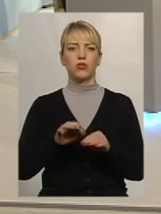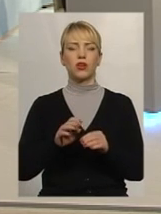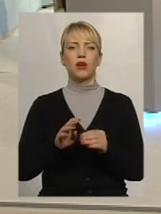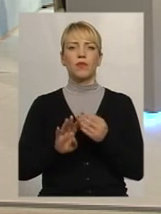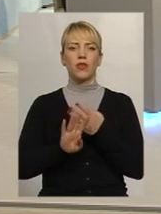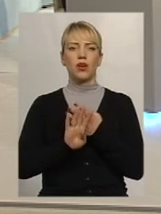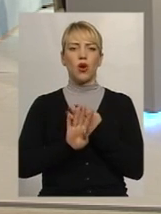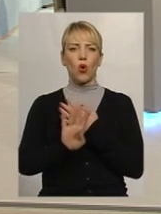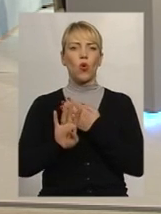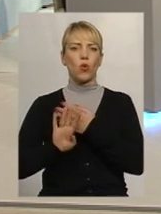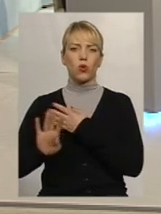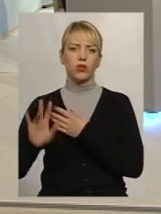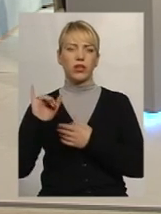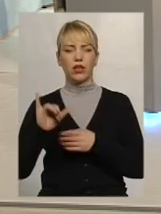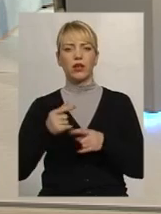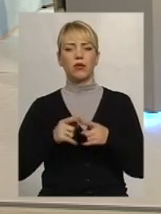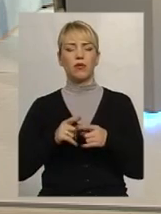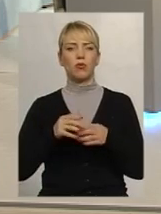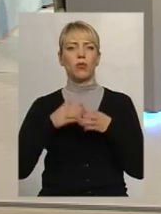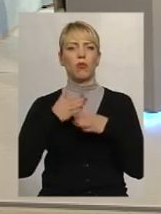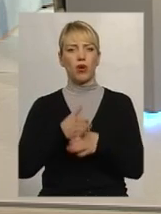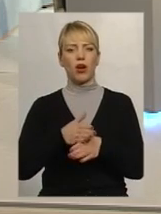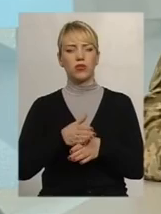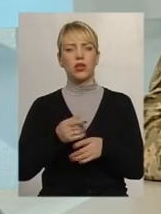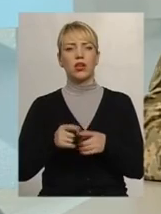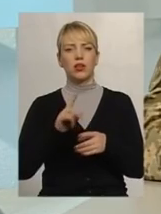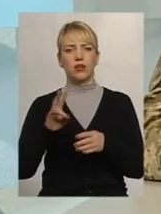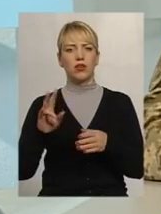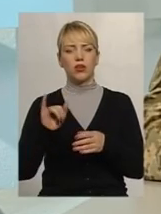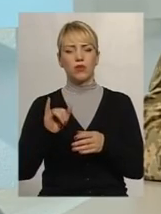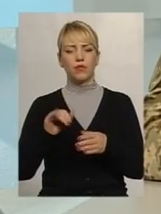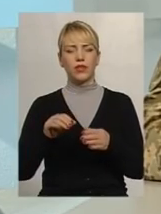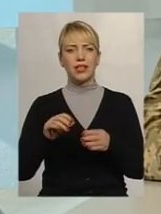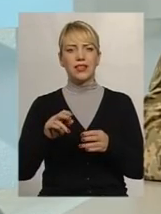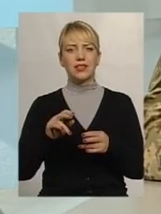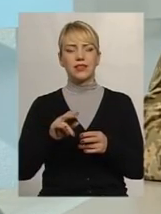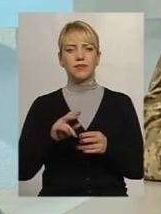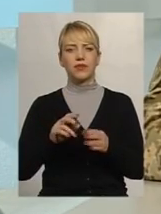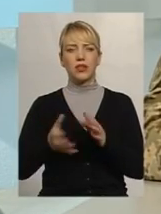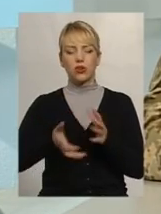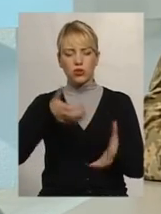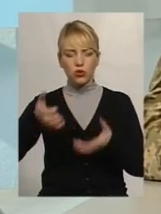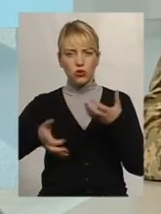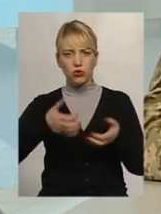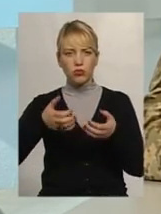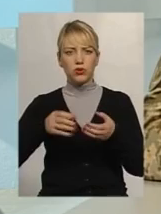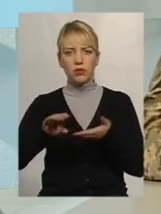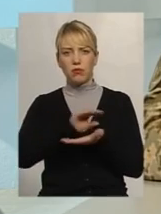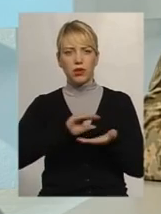маршрутів пересування військ, розміновують об'єкти, знишкоджують саморобні вибухові пристрої,